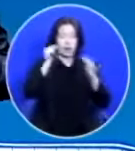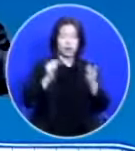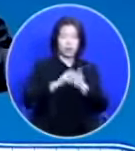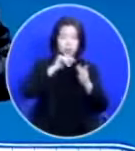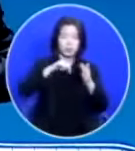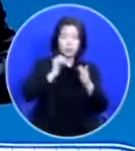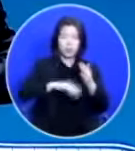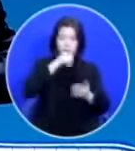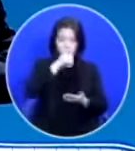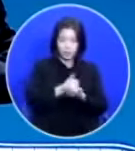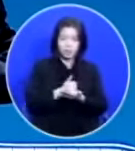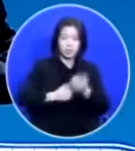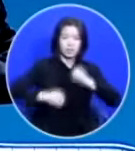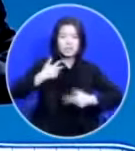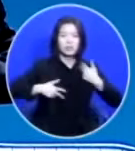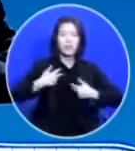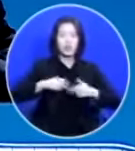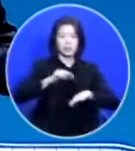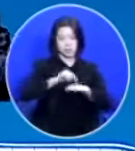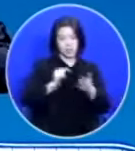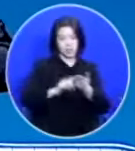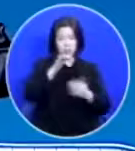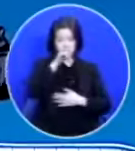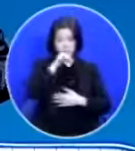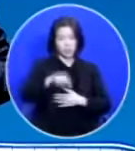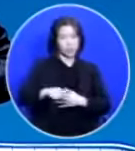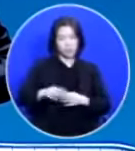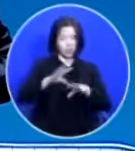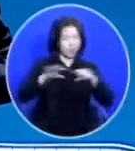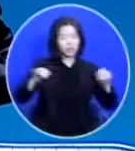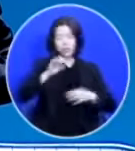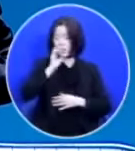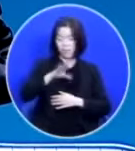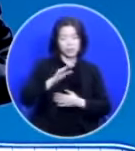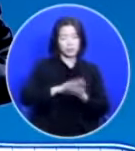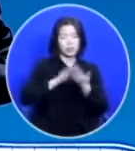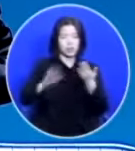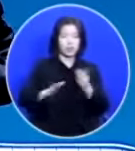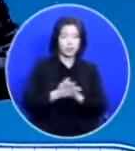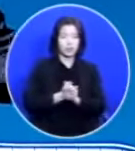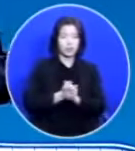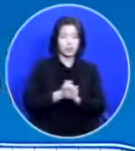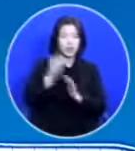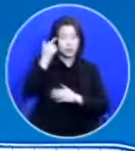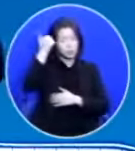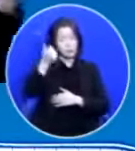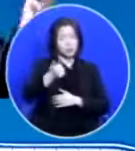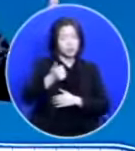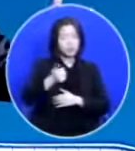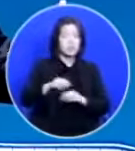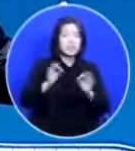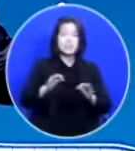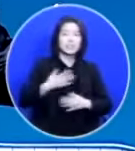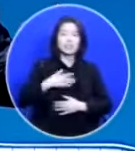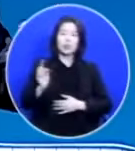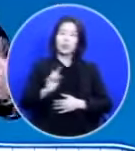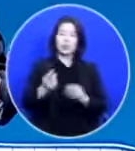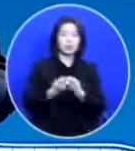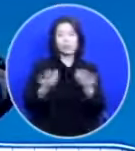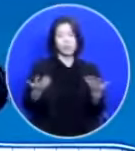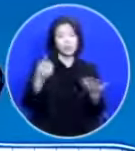즐거워하는 마음이 있습니다 이거 해결이 안 됩니다 목사님 저 이제 어떻게 해야 되죠